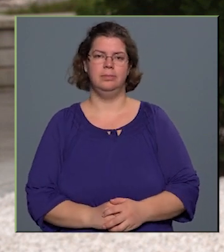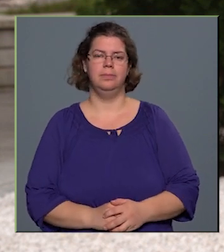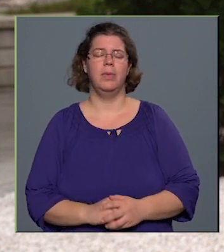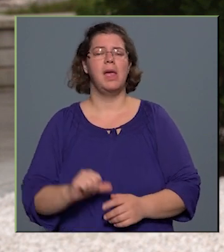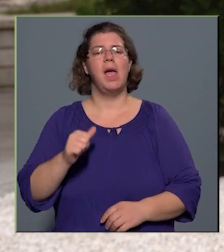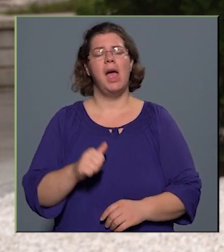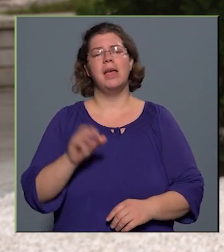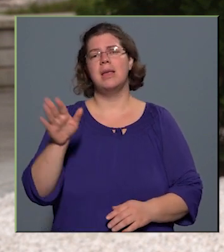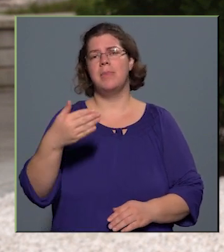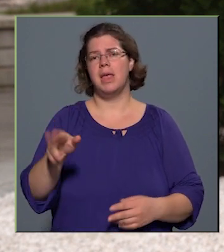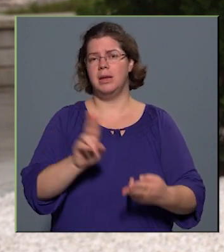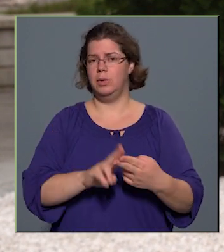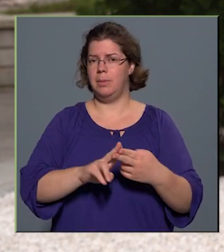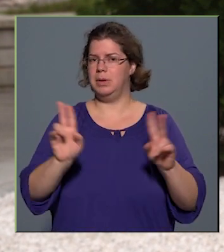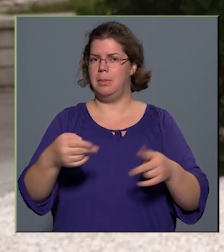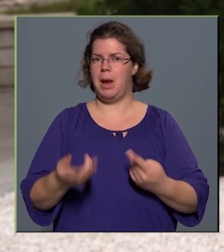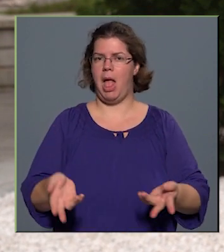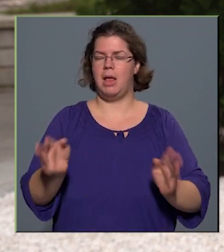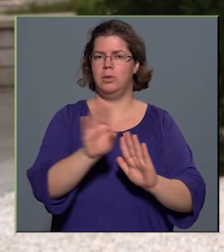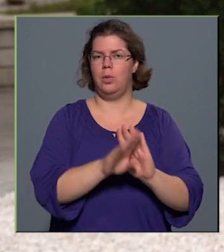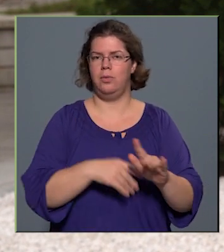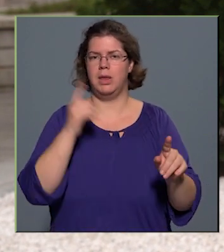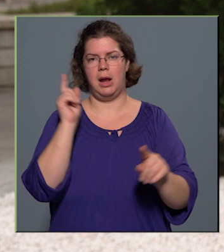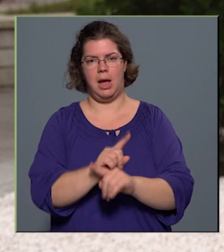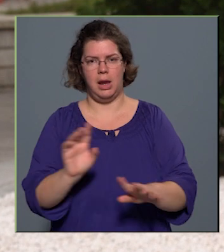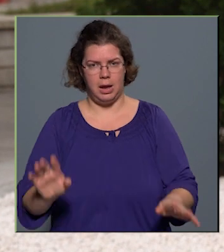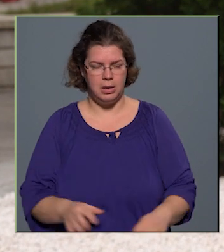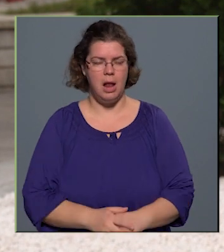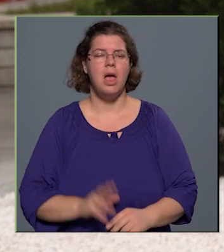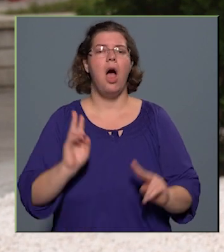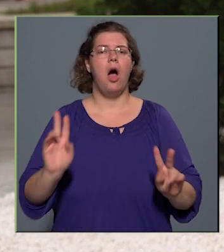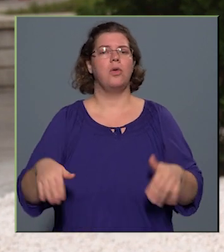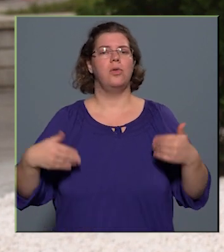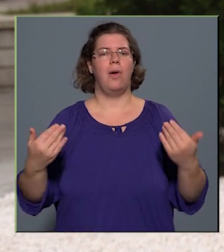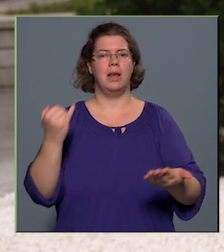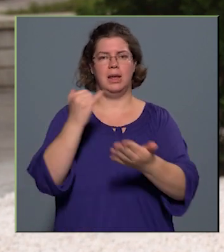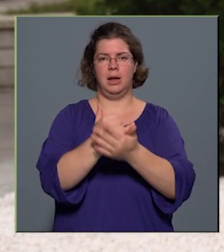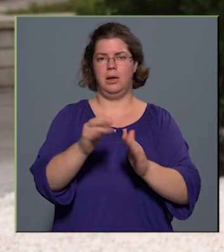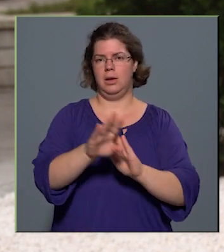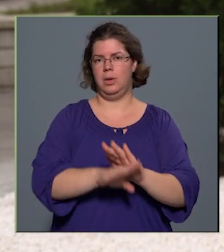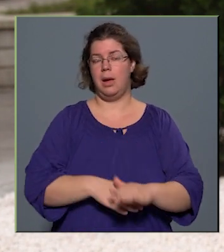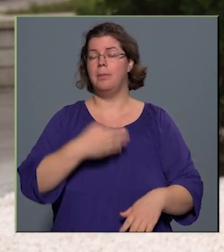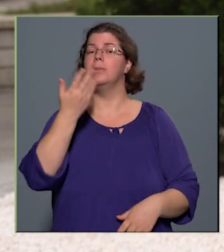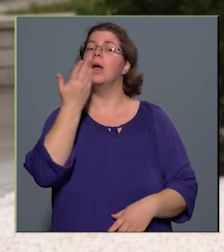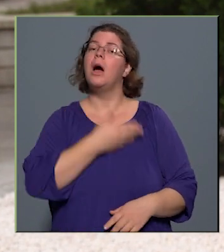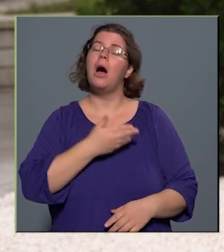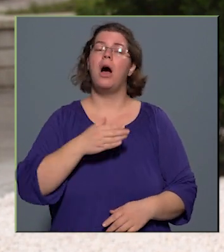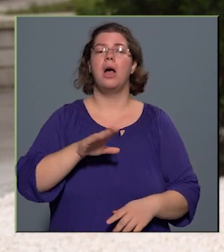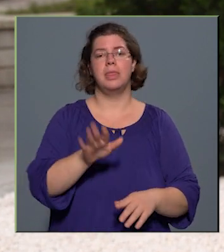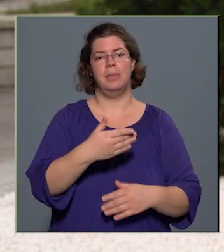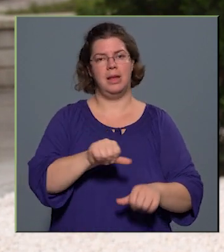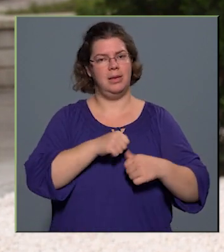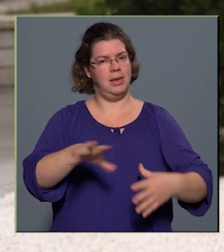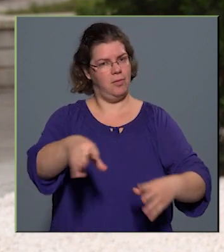Egy nemzeti ünnepet nem lehet törvényjel elrendelni. Akkor válik igazi ünnepé, ha a nemzet a szívébe fogadja,